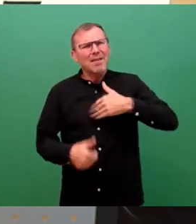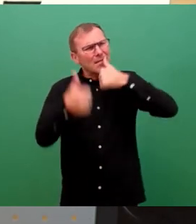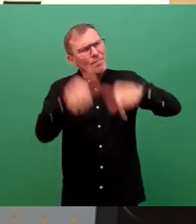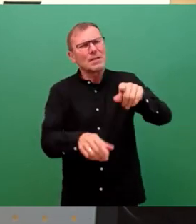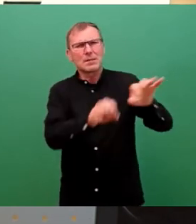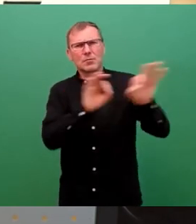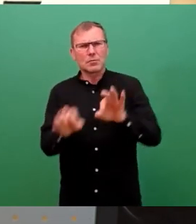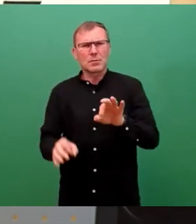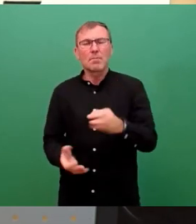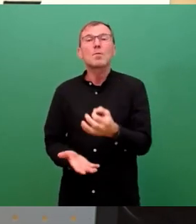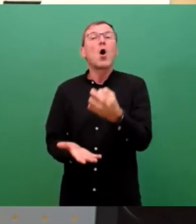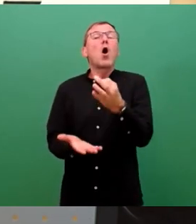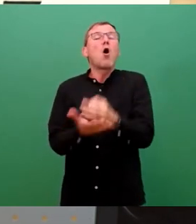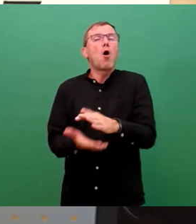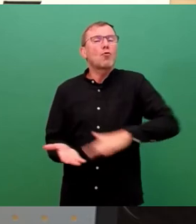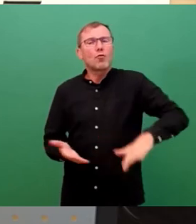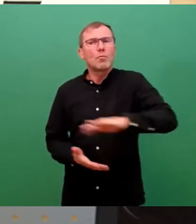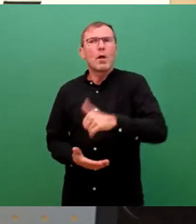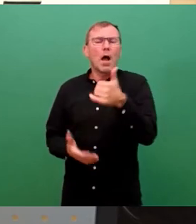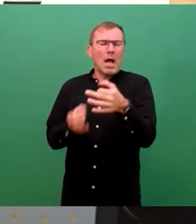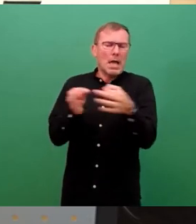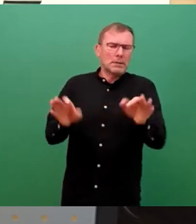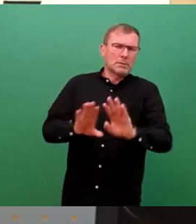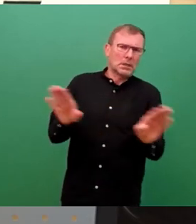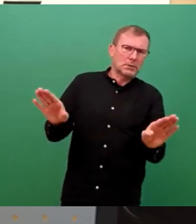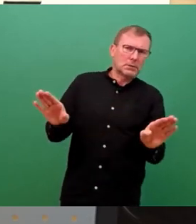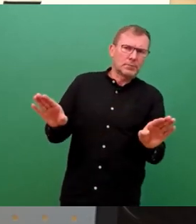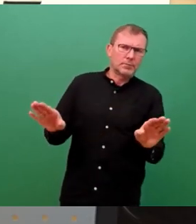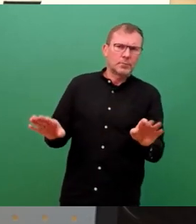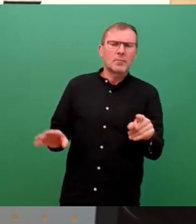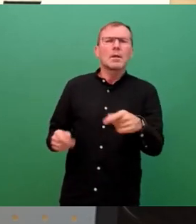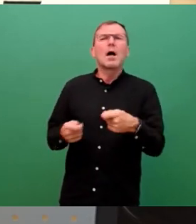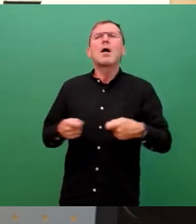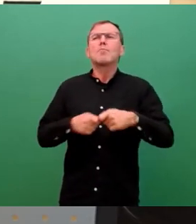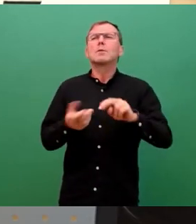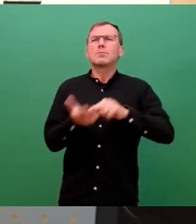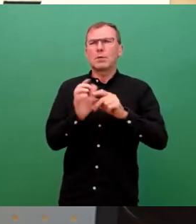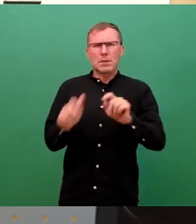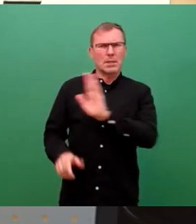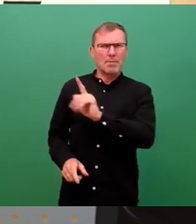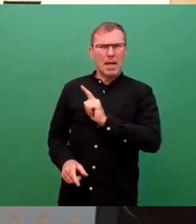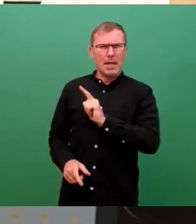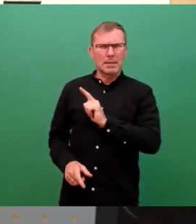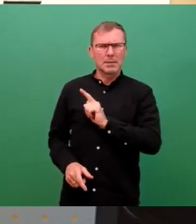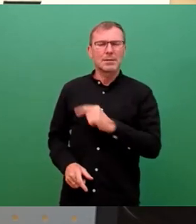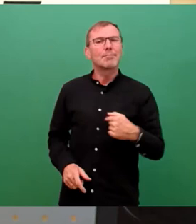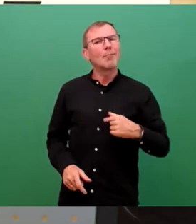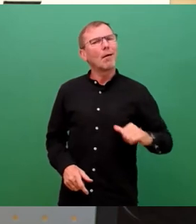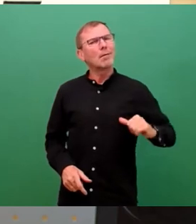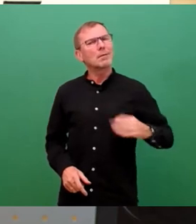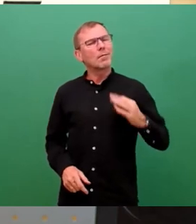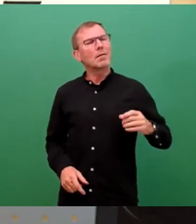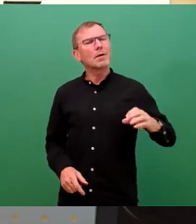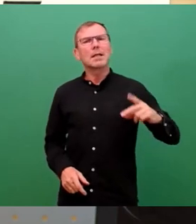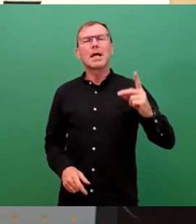kommunalen Sachen ein ganz kurzer Satz noch, auch wenn das ja hier ein bundespolitisches Thema ist. Mich interessiert die Frage von der TWD,